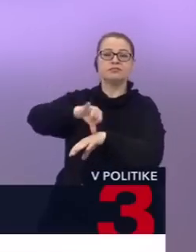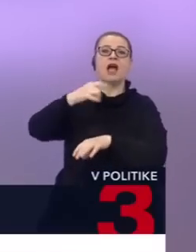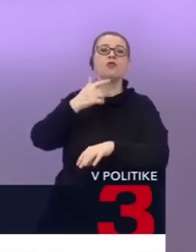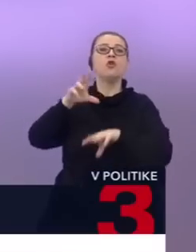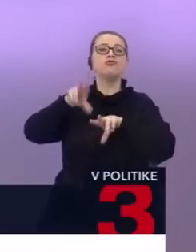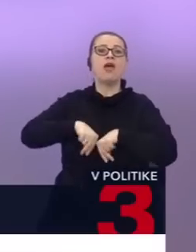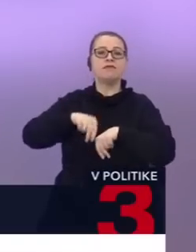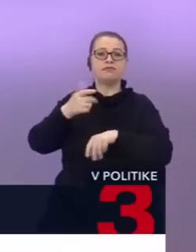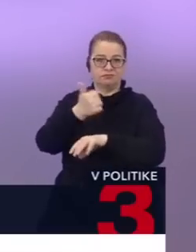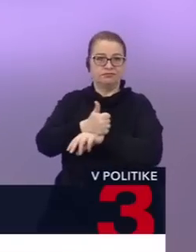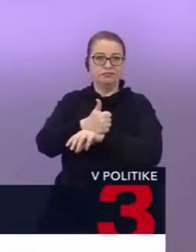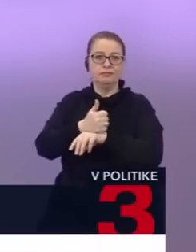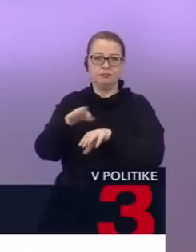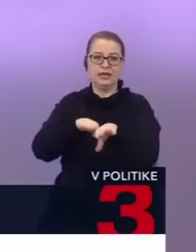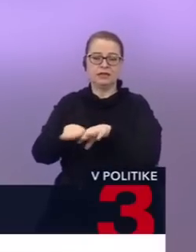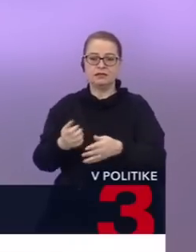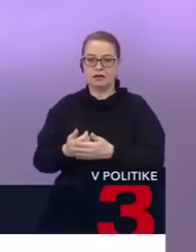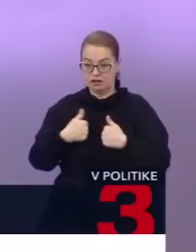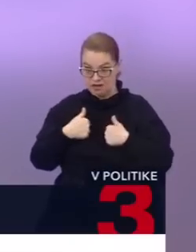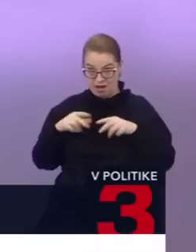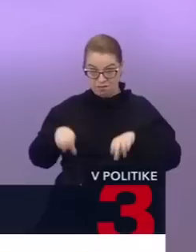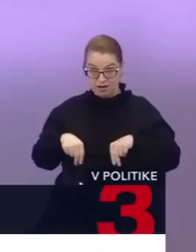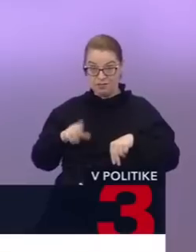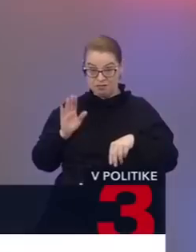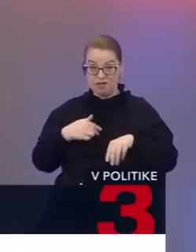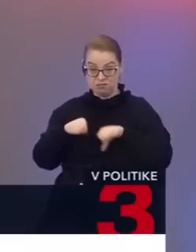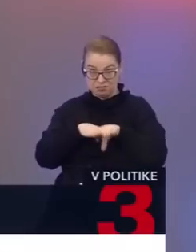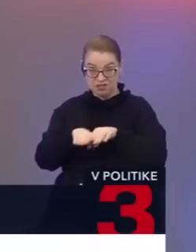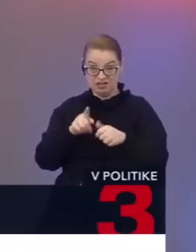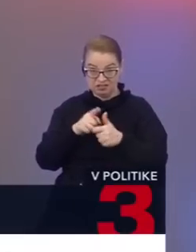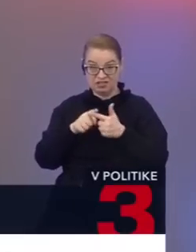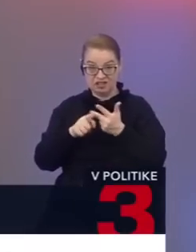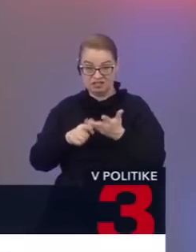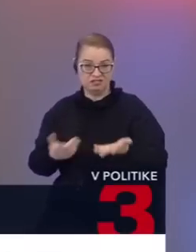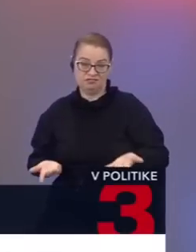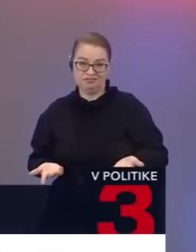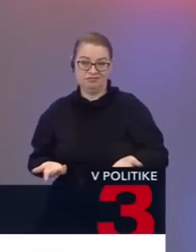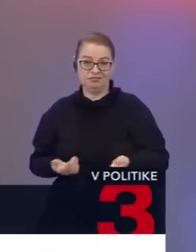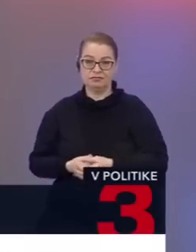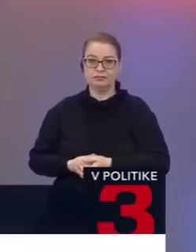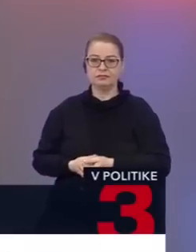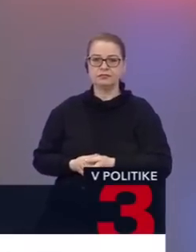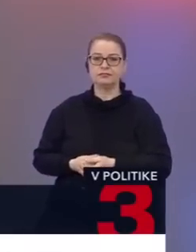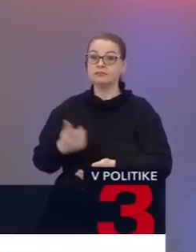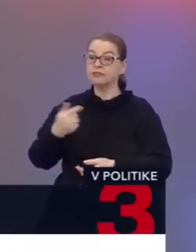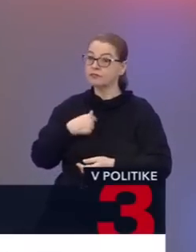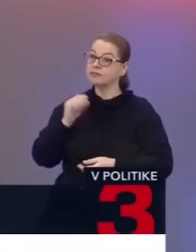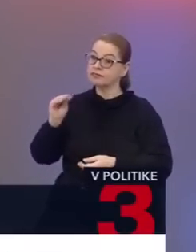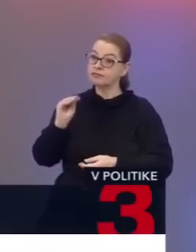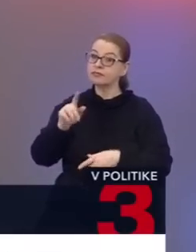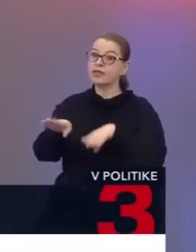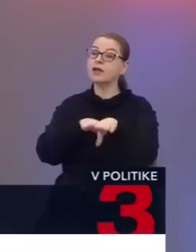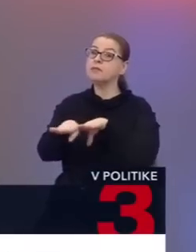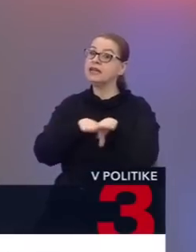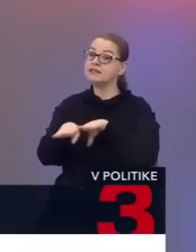lebo nie je dobré, aby premiér teraz bol ďalším ministrom. To ste mi odpovedali už na ďalšiu otázku. Chcel som sa spýtať, či ministerské zloženie